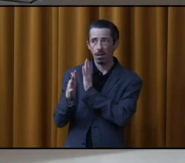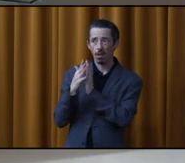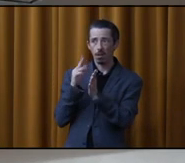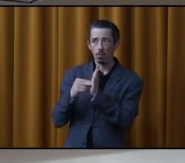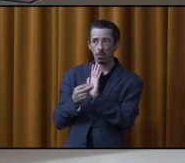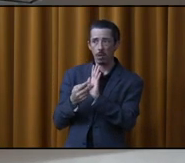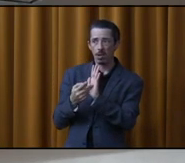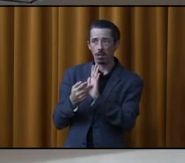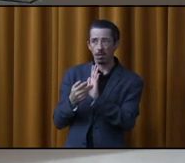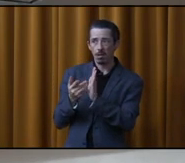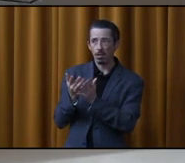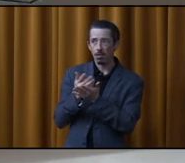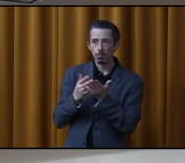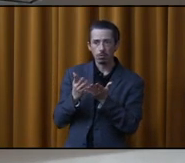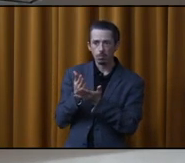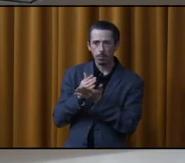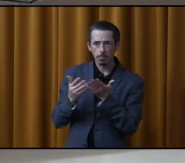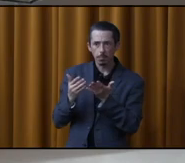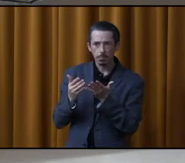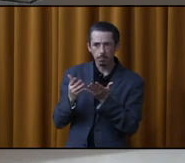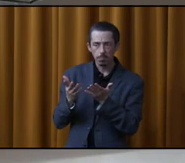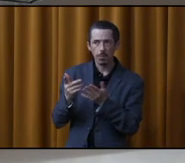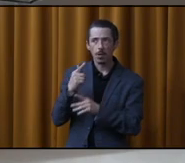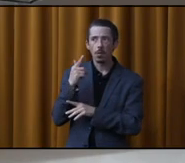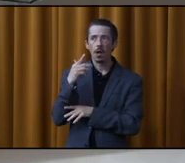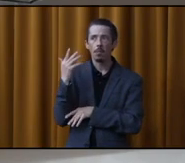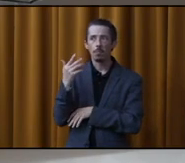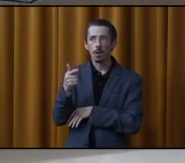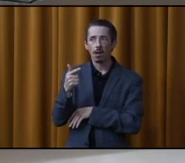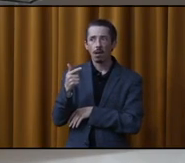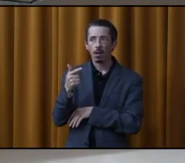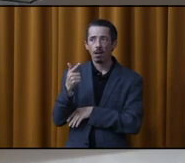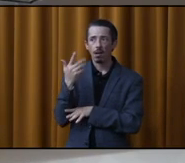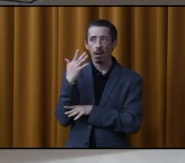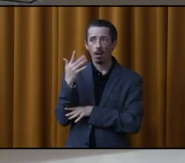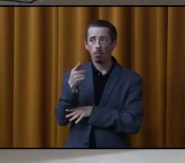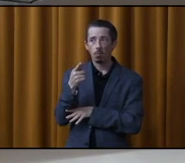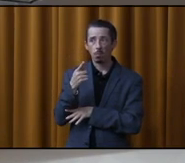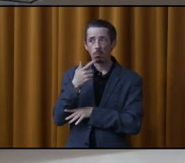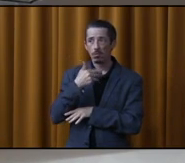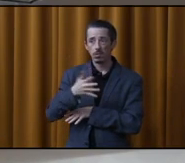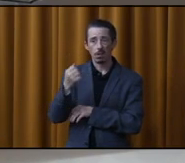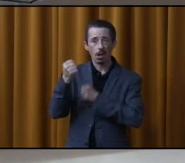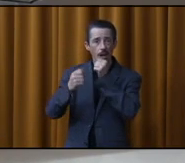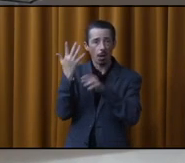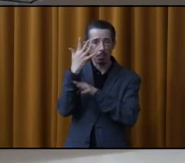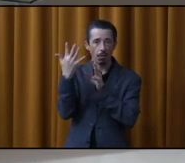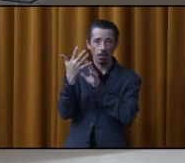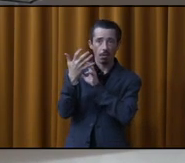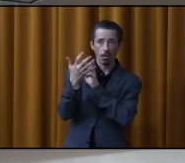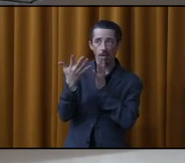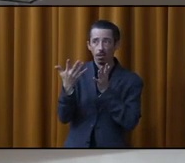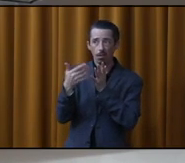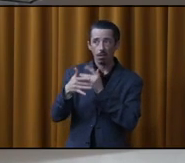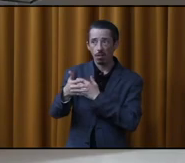prend pas une boule de cristal. Premièrement, les arbres, il faudrait qu soient remplacés parce que là, c'est fini. Je présume qu'il un contrat avec une assurance